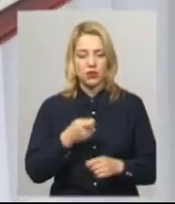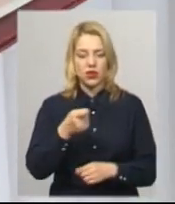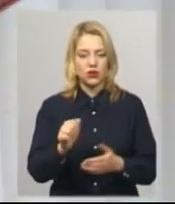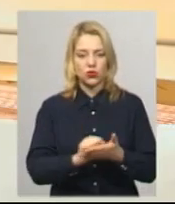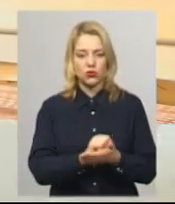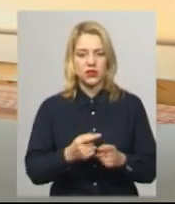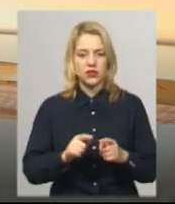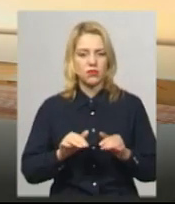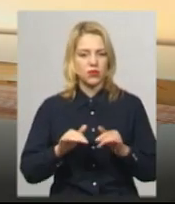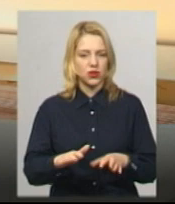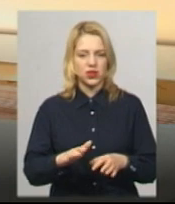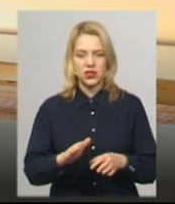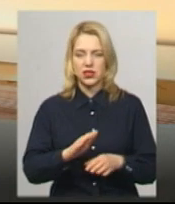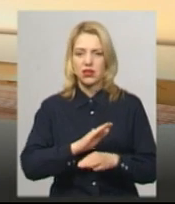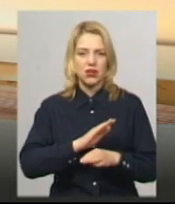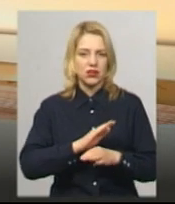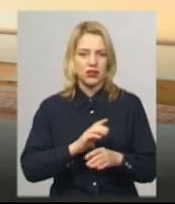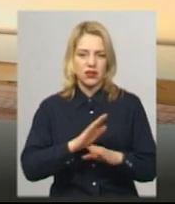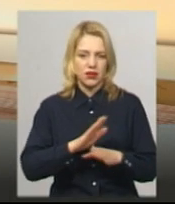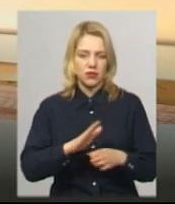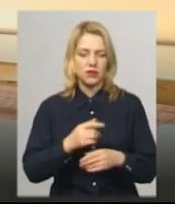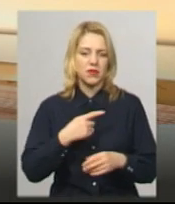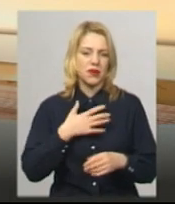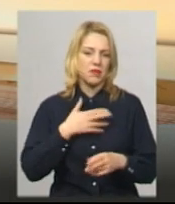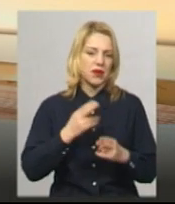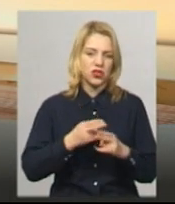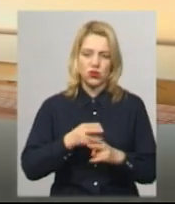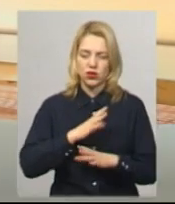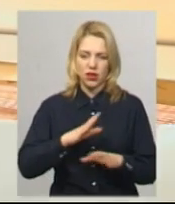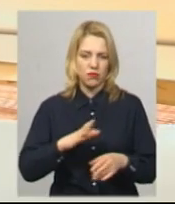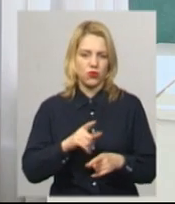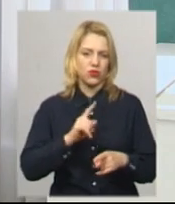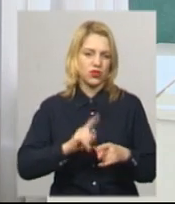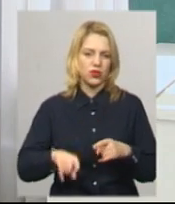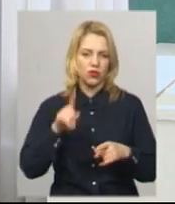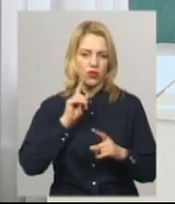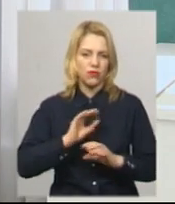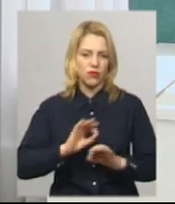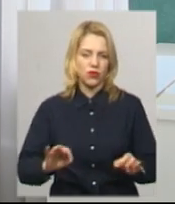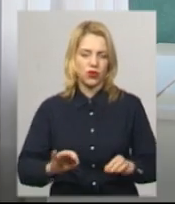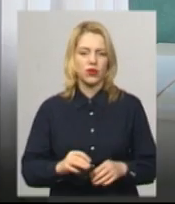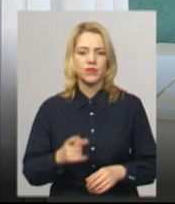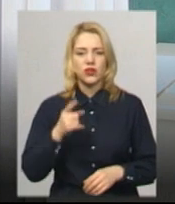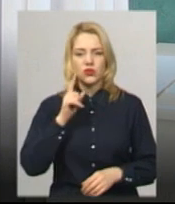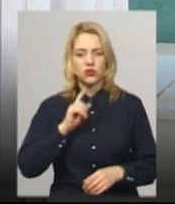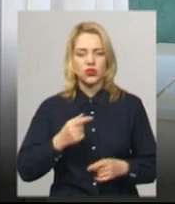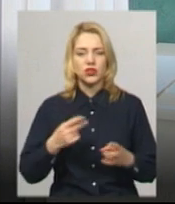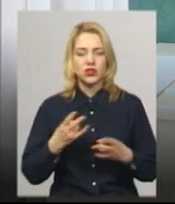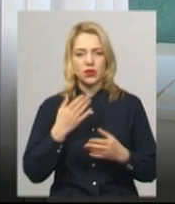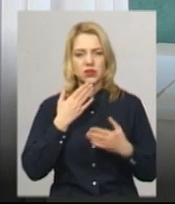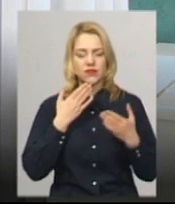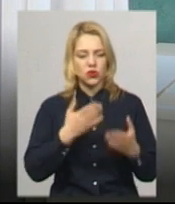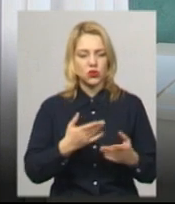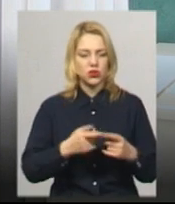багато часу. Ніяких перешкод не було. Все дуже швидко, комфортно і зручно. Потрібно звернутися до фронт-офісу пілотного